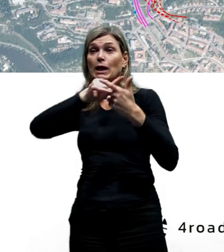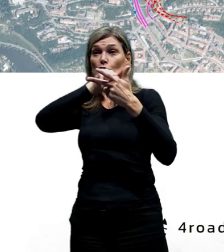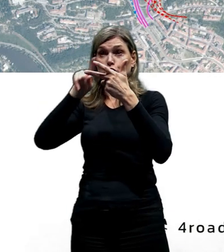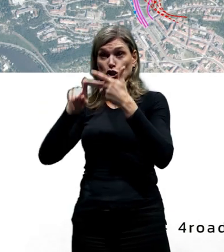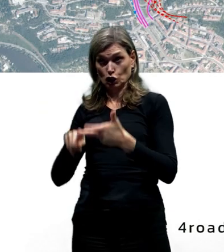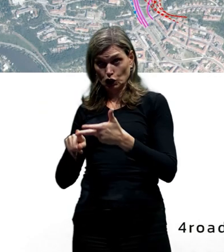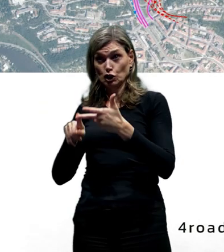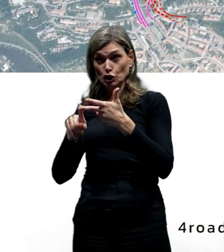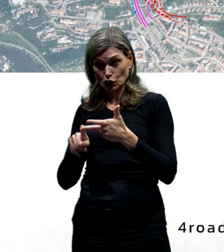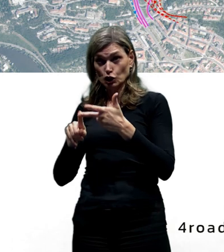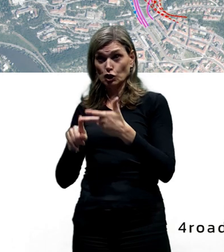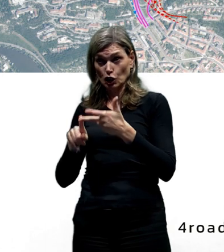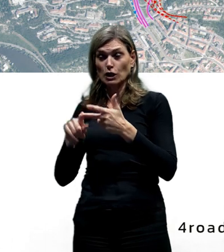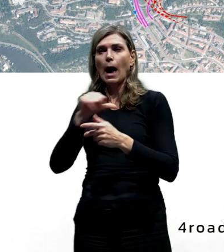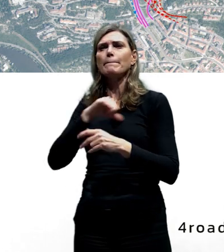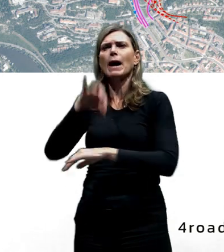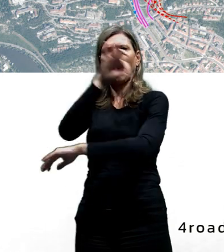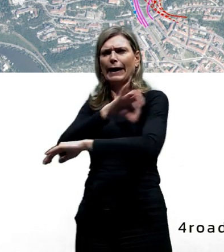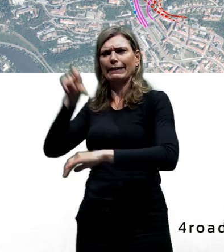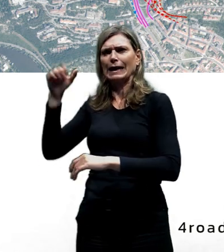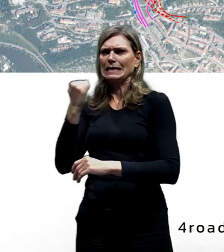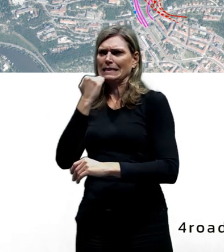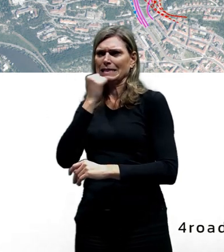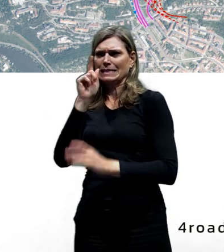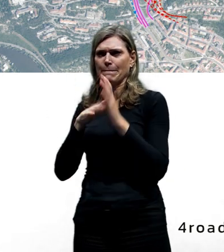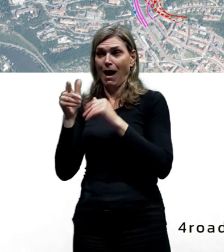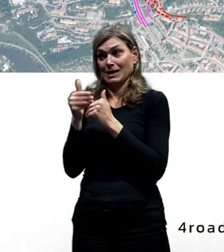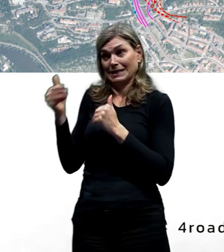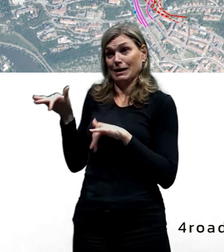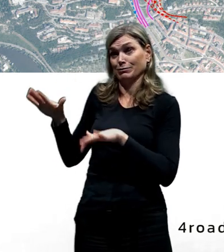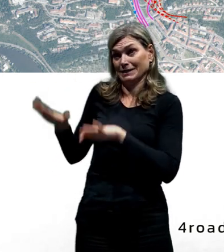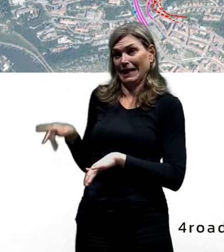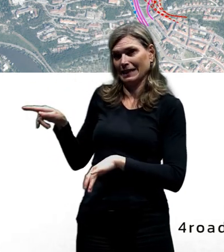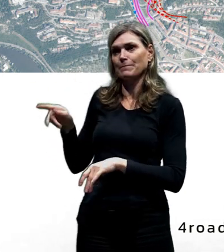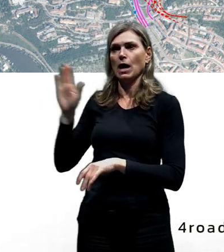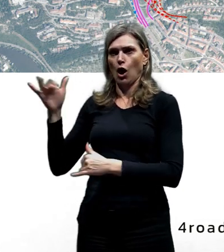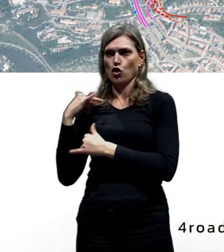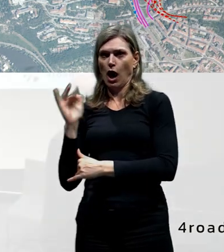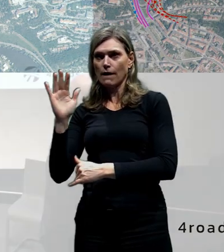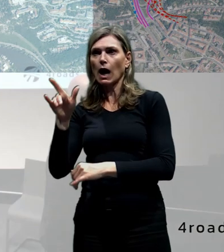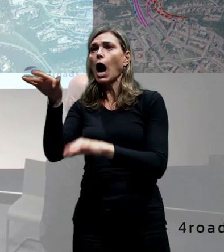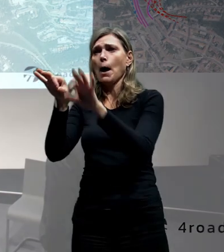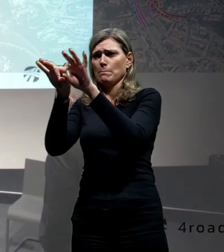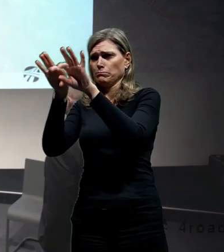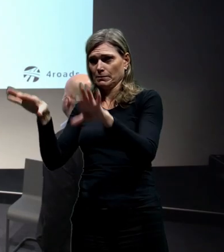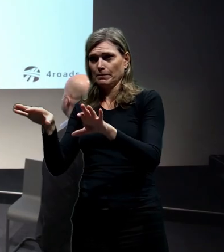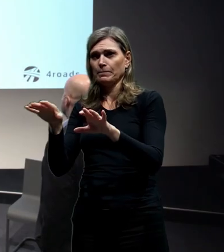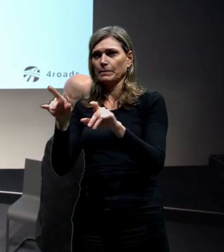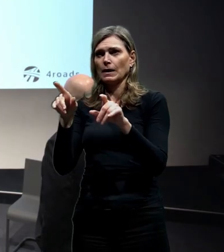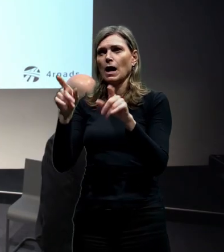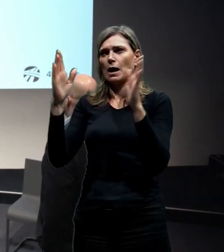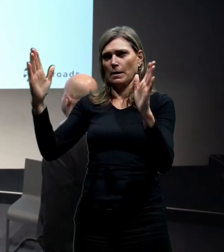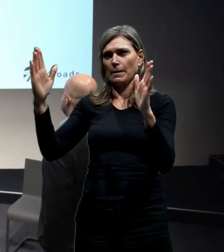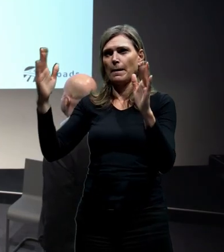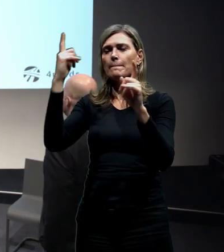modifikace pana architekta Zimy, který sedí támhle kousek vedle mě, v podstatě tato část se nemění až někam pocať.